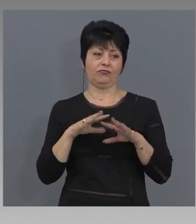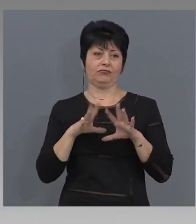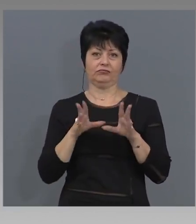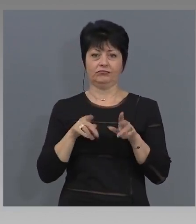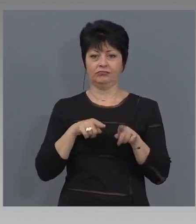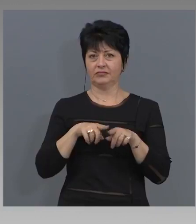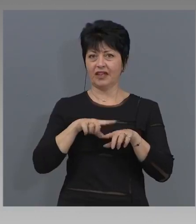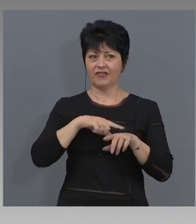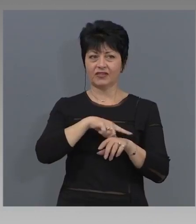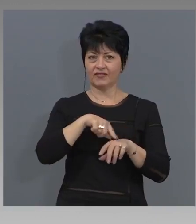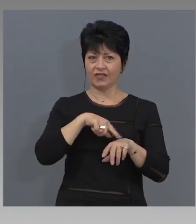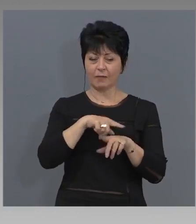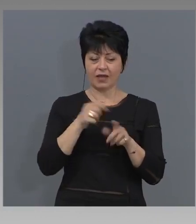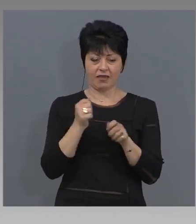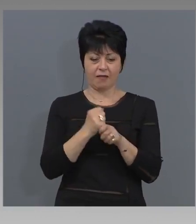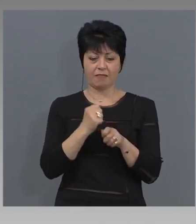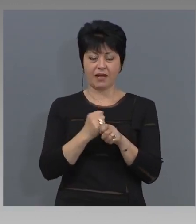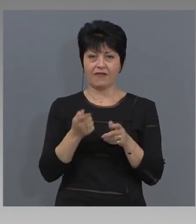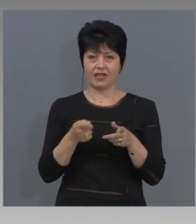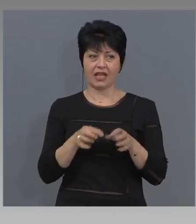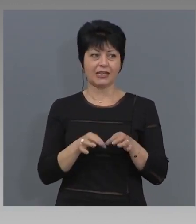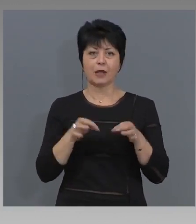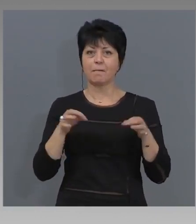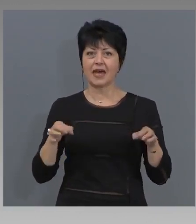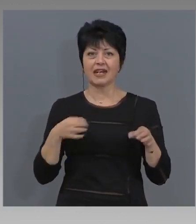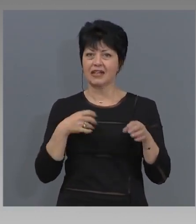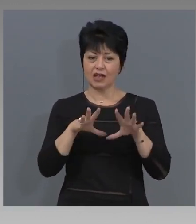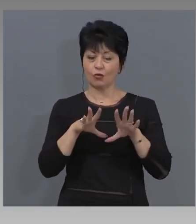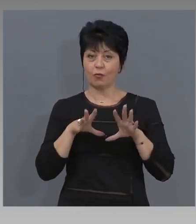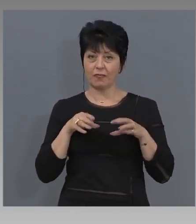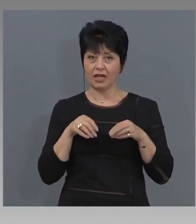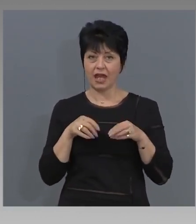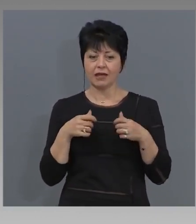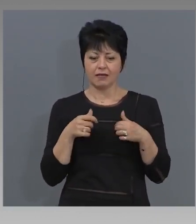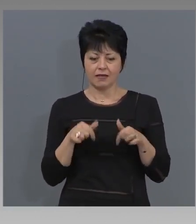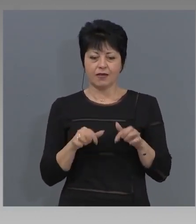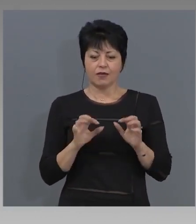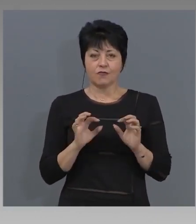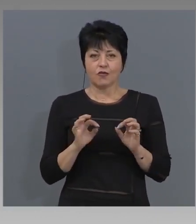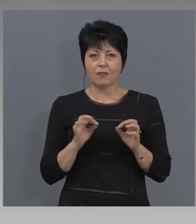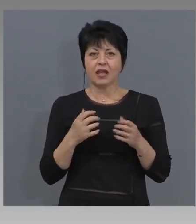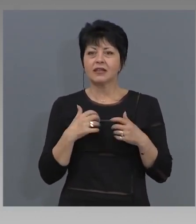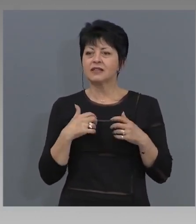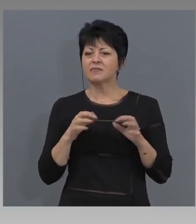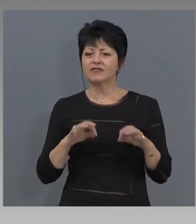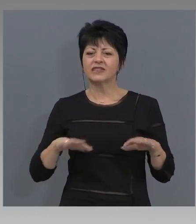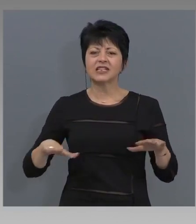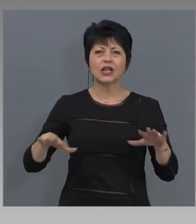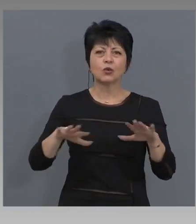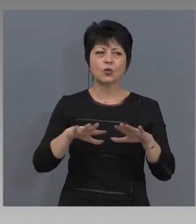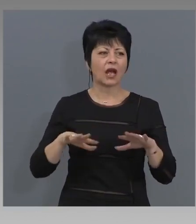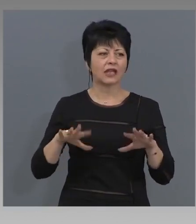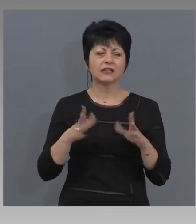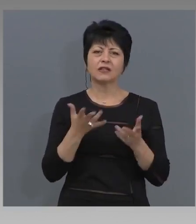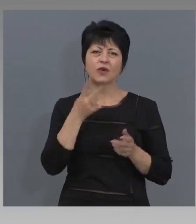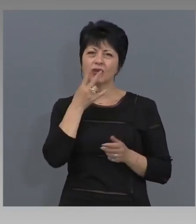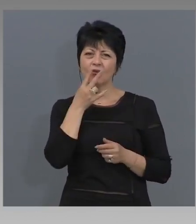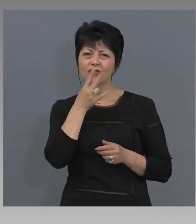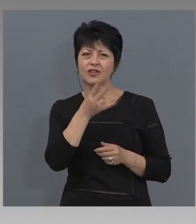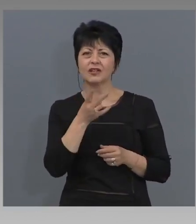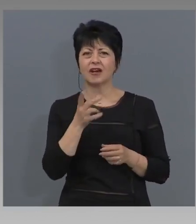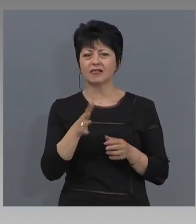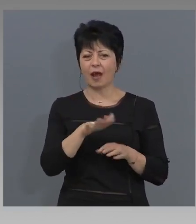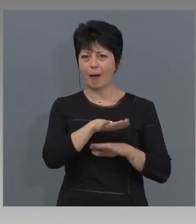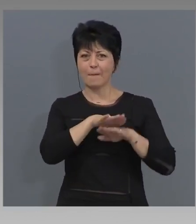своевременно направи и мерките, които прие, ние в момента сме в ситуация, в която, както виждате, на база на